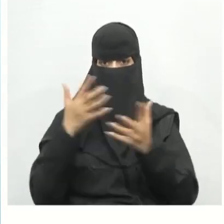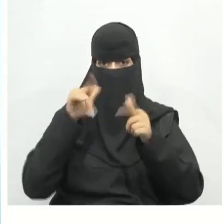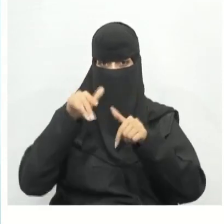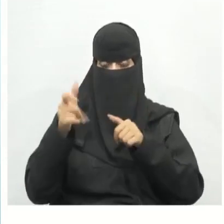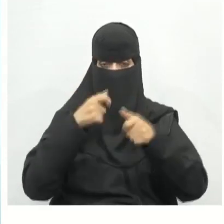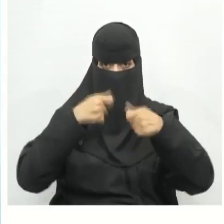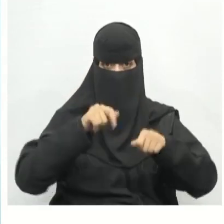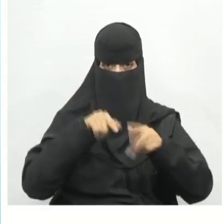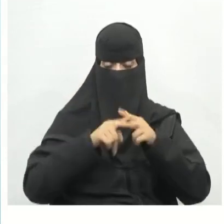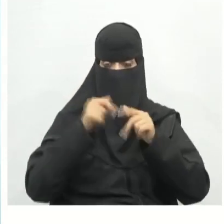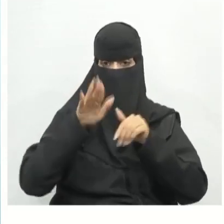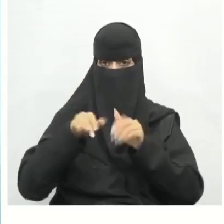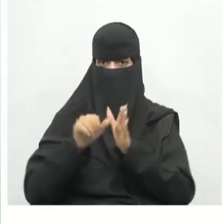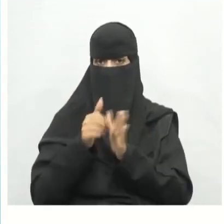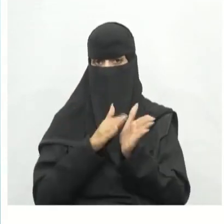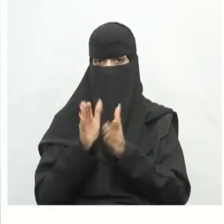الحديثة